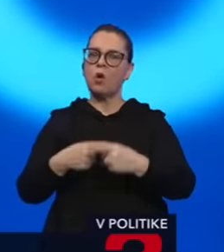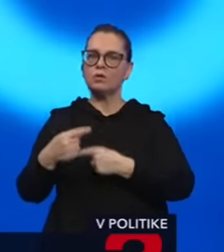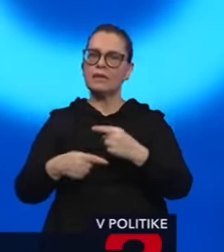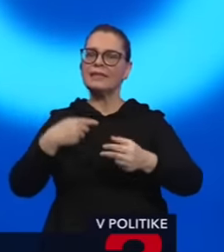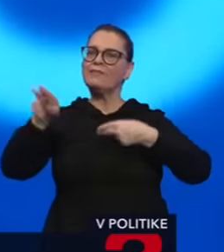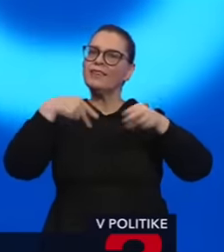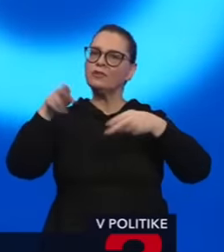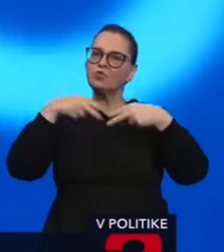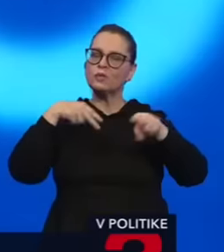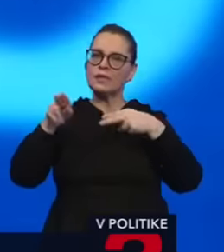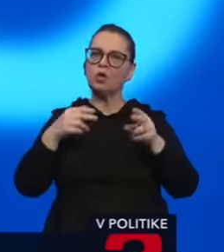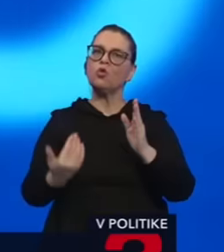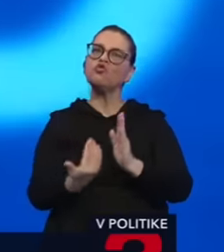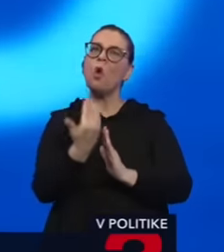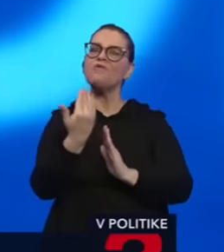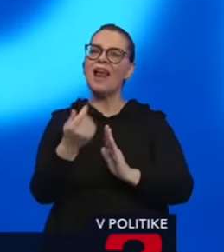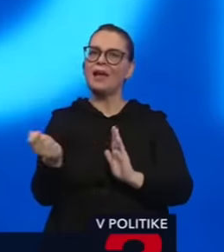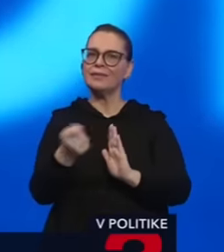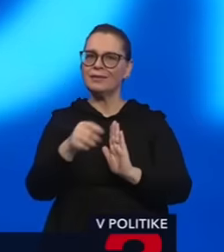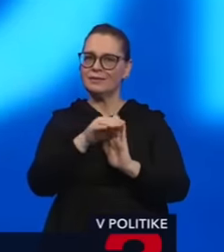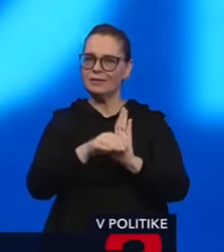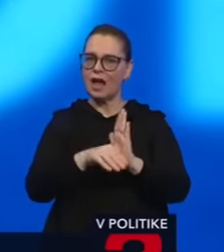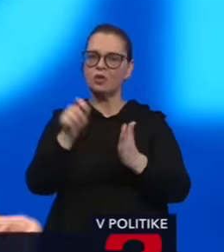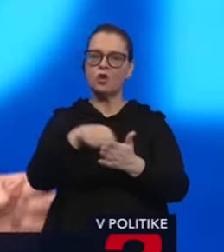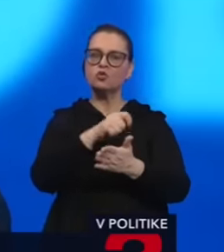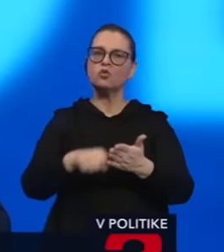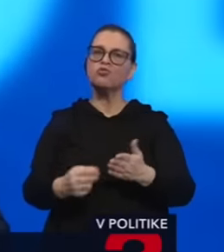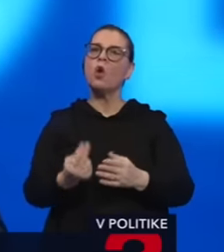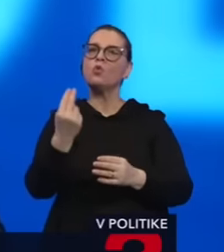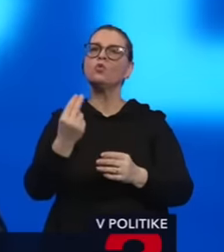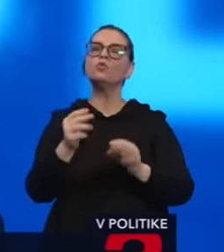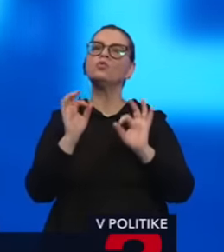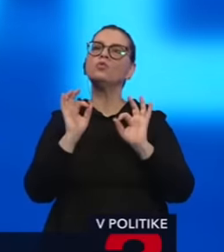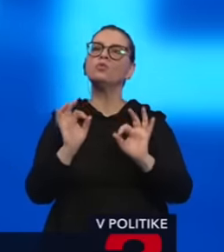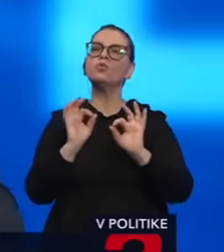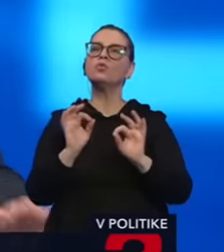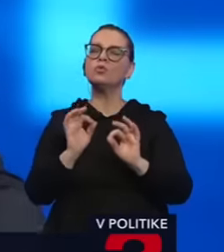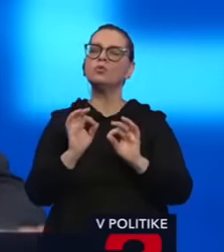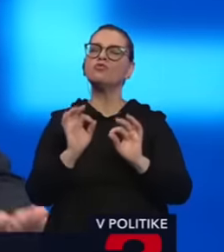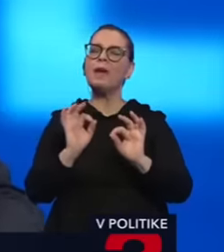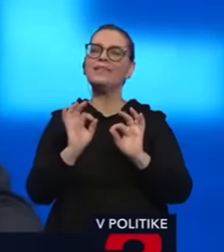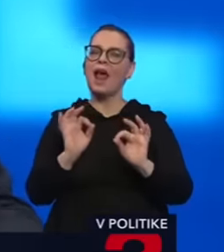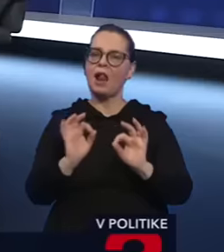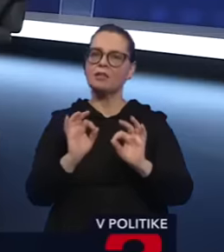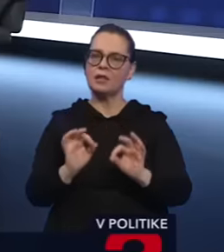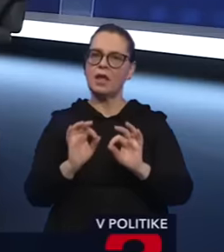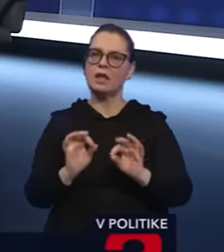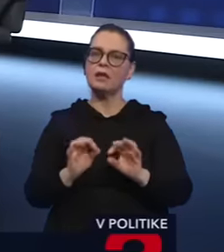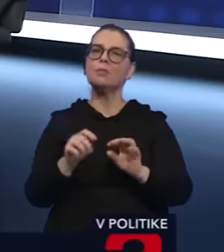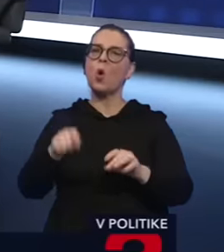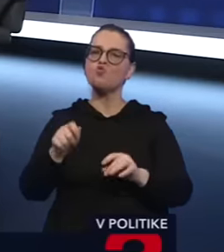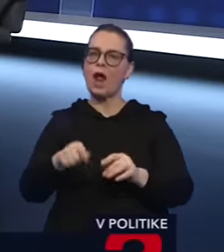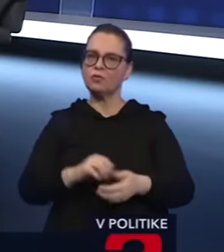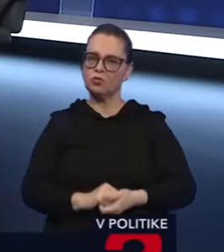diskusii o novele trestného zákona a rušení UŠP. Jedna veľmi jednoduchá otázka. Rozumiem, čo kritizujete.